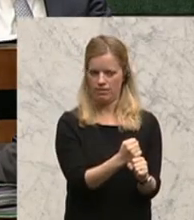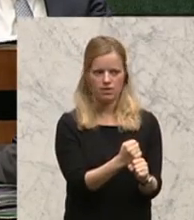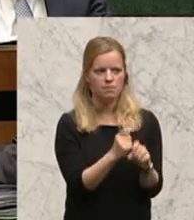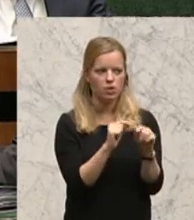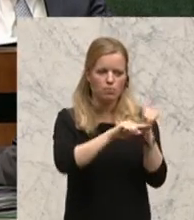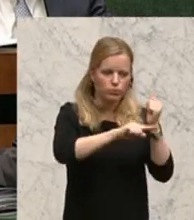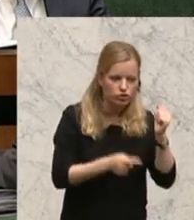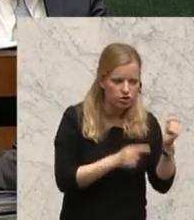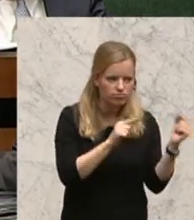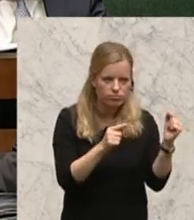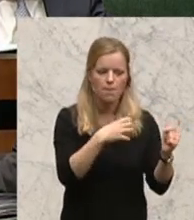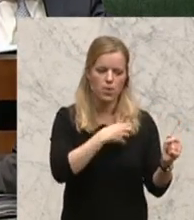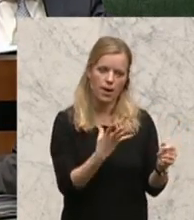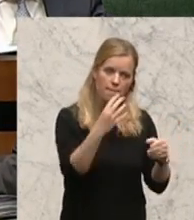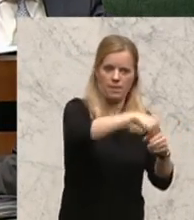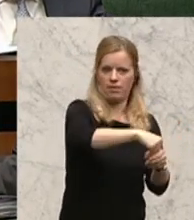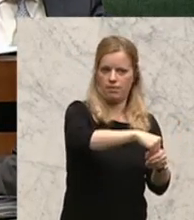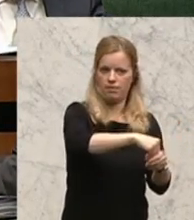sind eure Prioritäten für die nächsten Jahre?